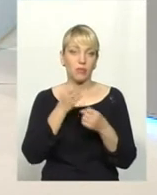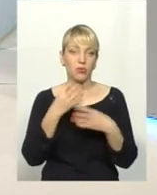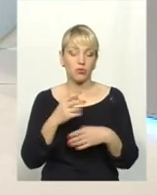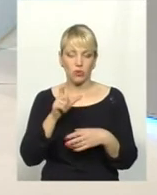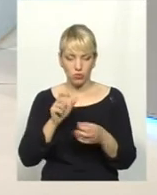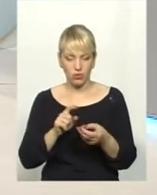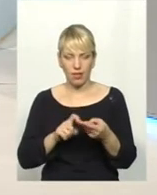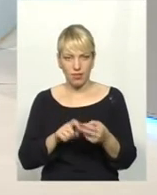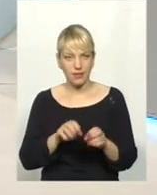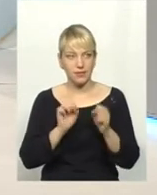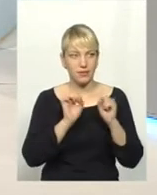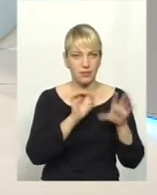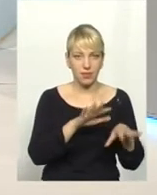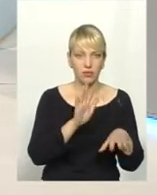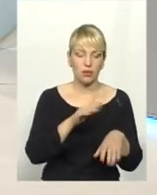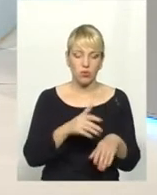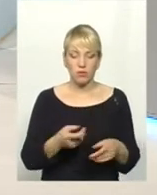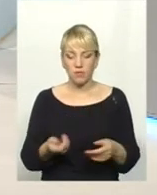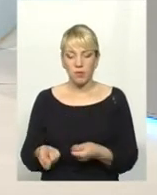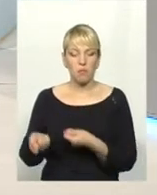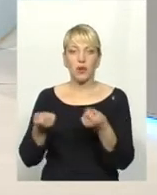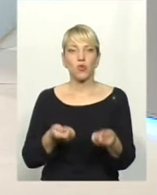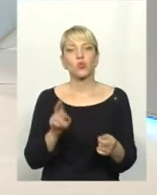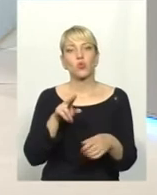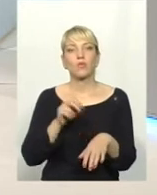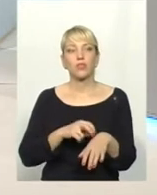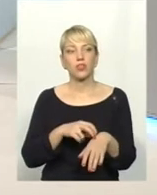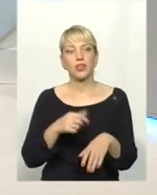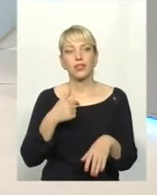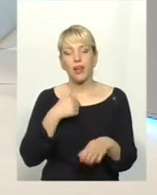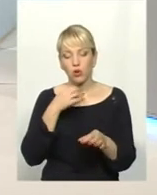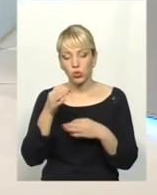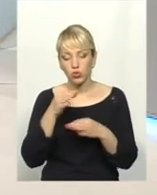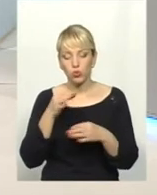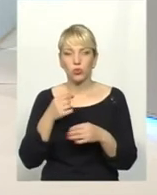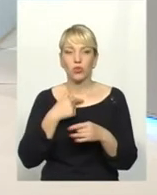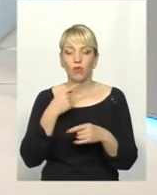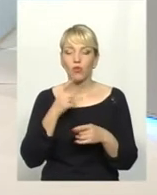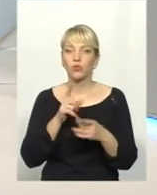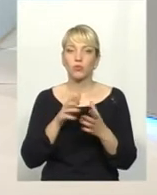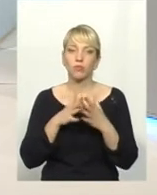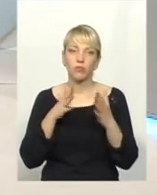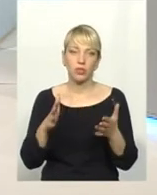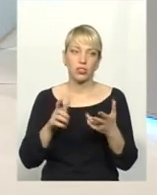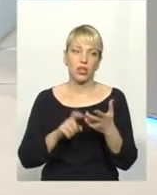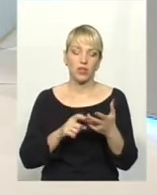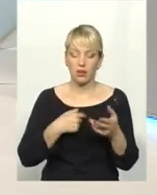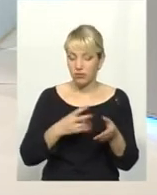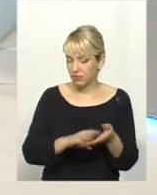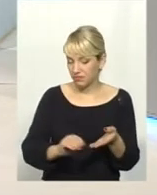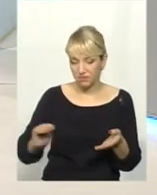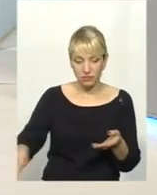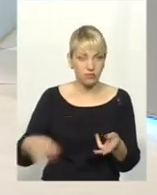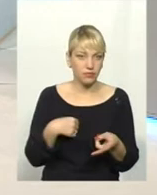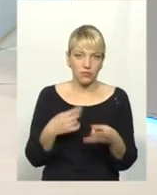аналізи здають, і потім з ними ходять. Я можу сказати, що я консультую, що більшість аналізів, я відкладаю, я